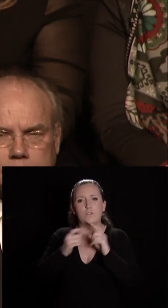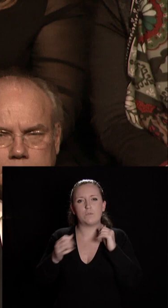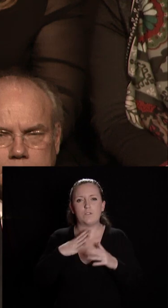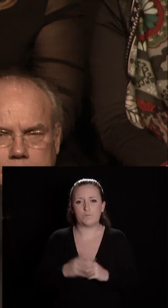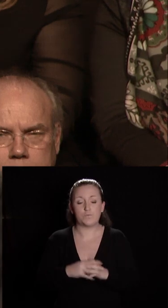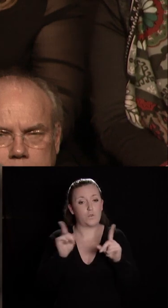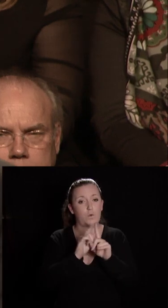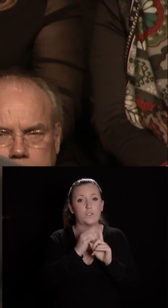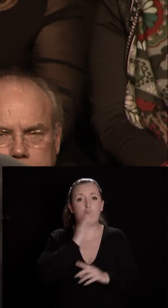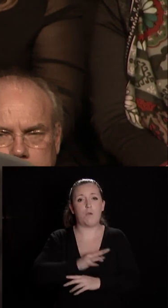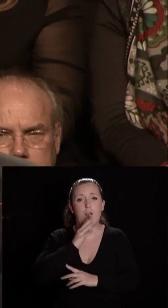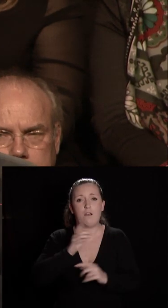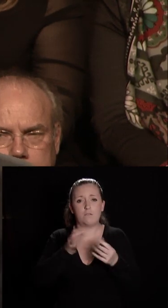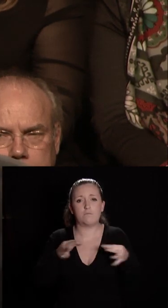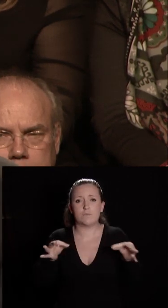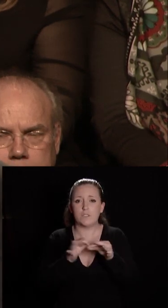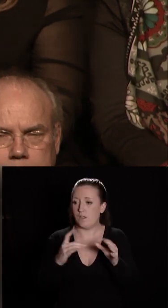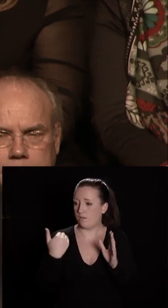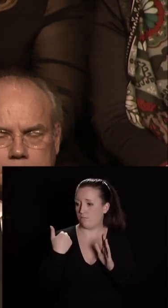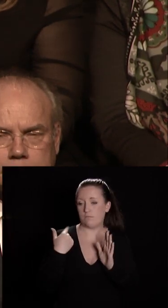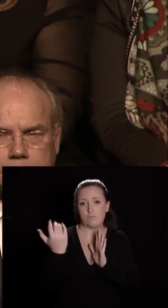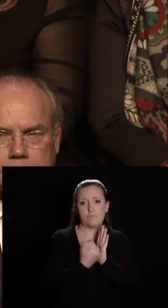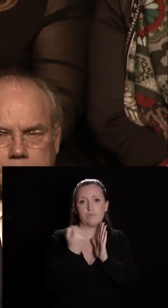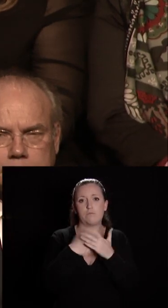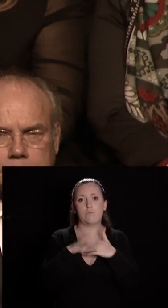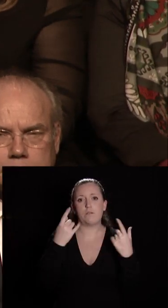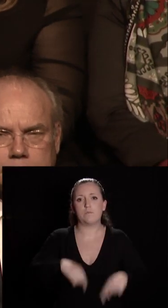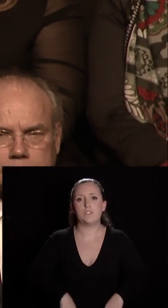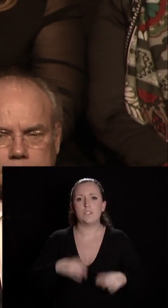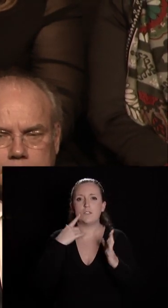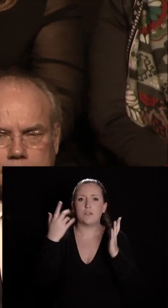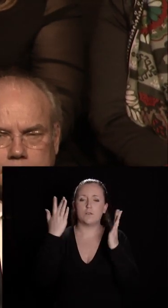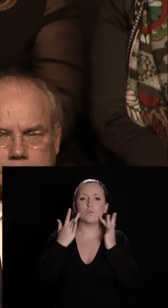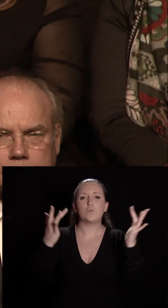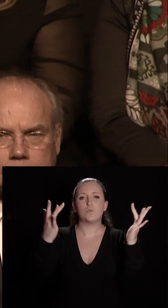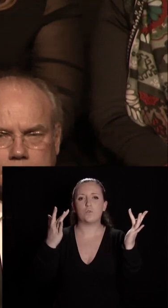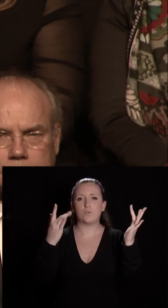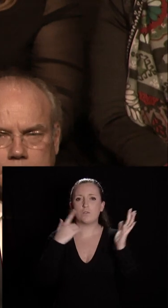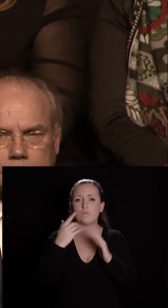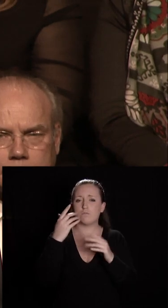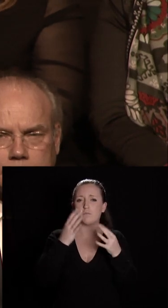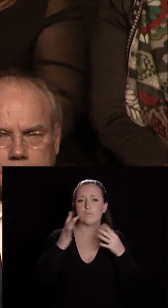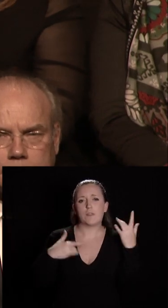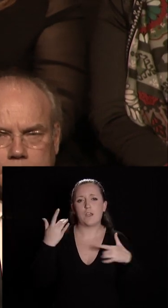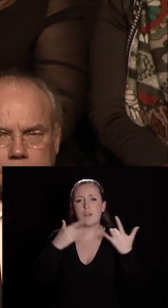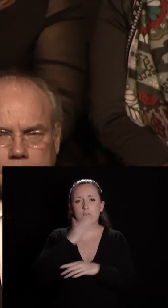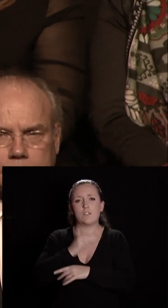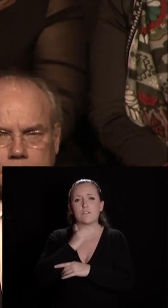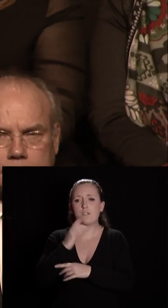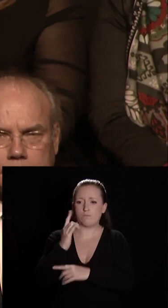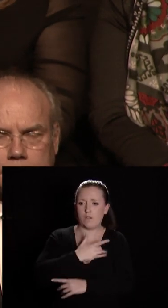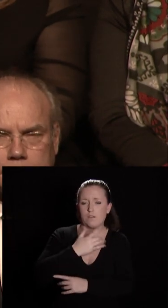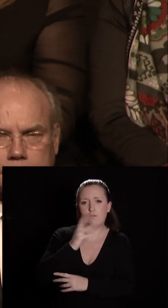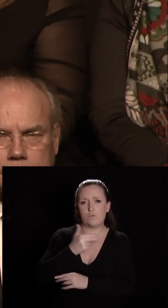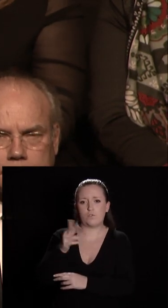opéra labellisé récemment par le ministère de la culture théâtre lyrique d'intérêt national dont je salue le